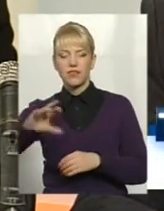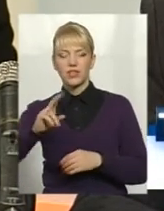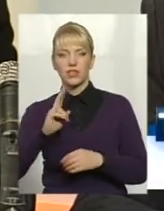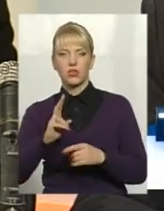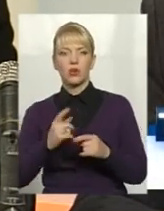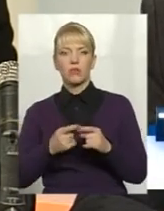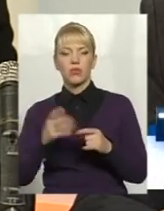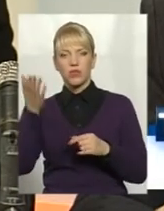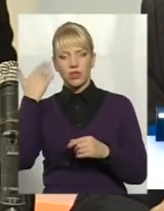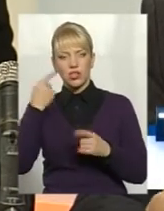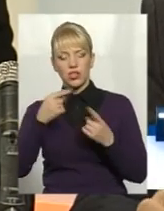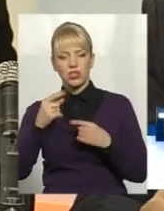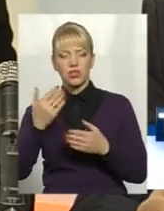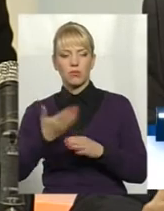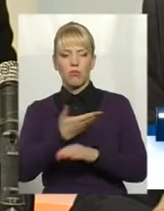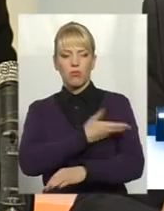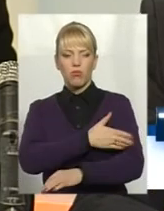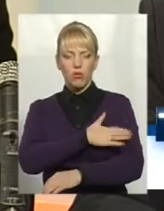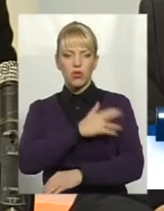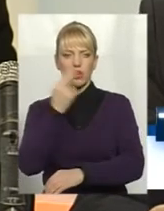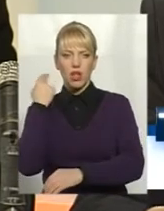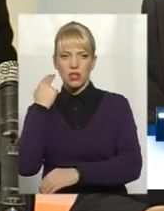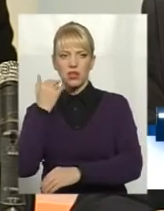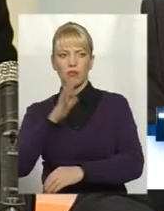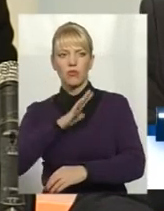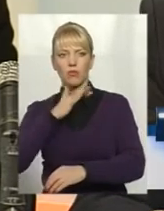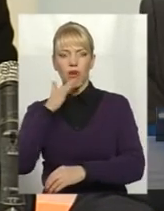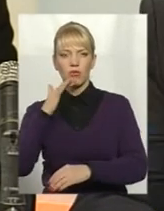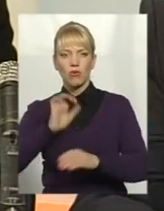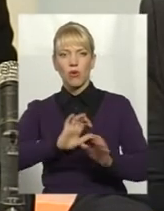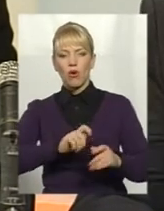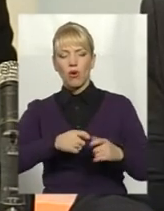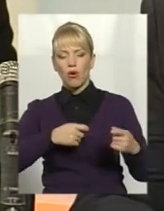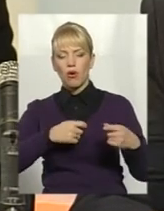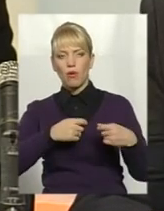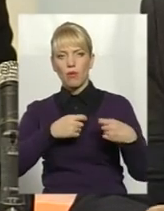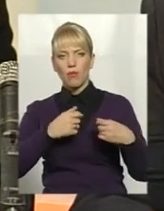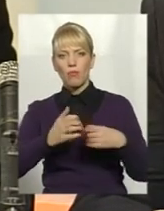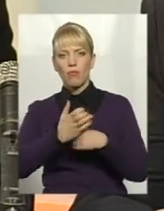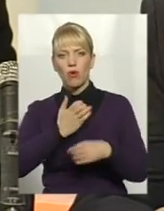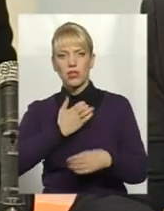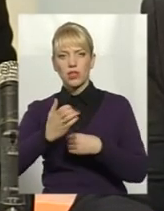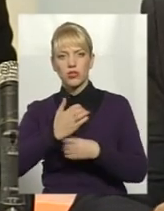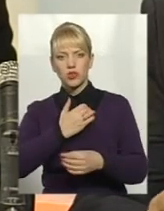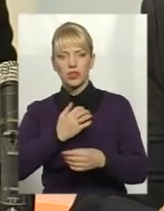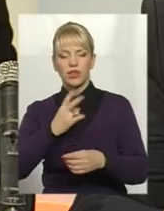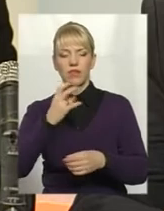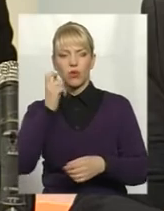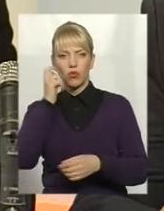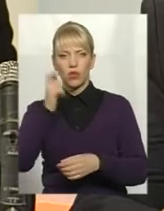і Англія, всі. Бо дуже багато було поставщиків лічильника води. І ми на сьогоднішній день